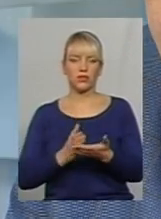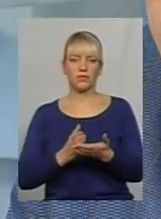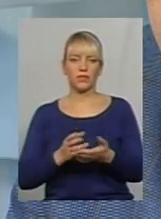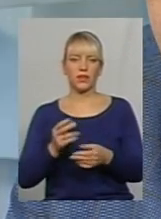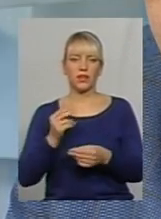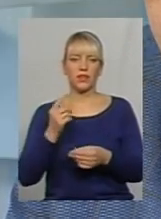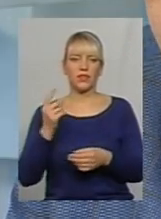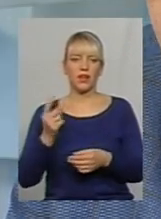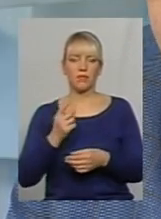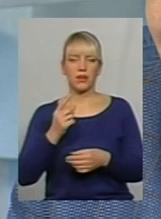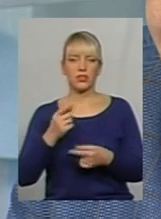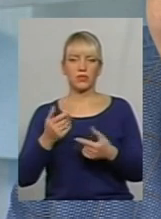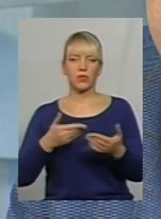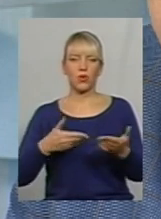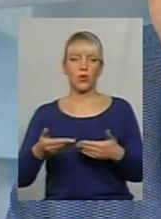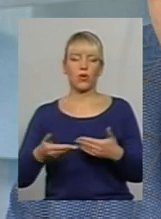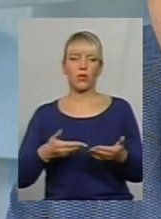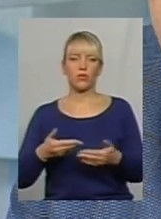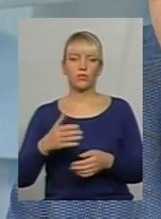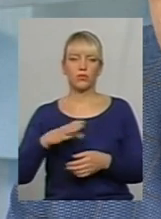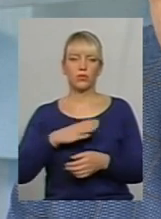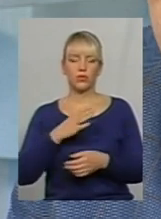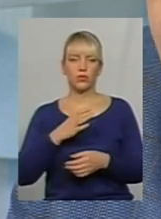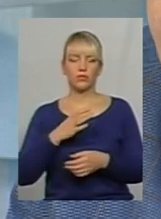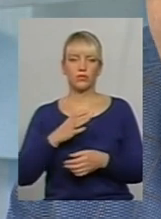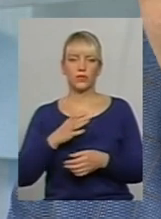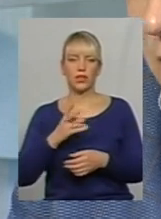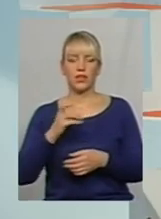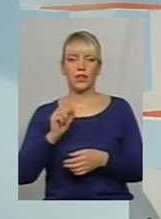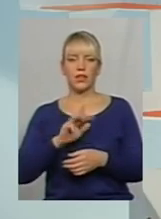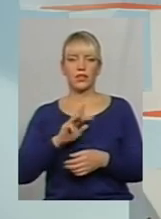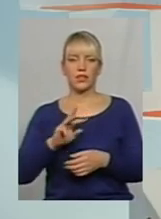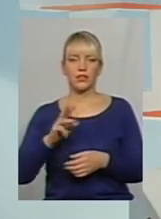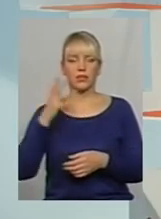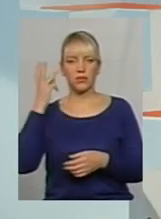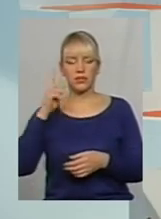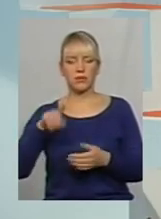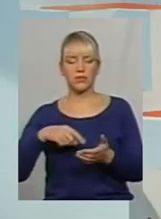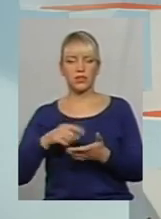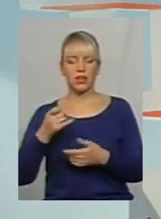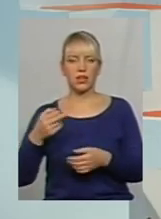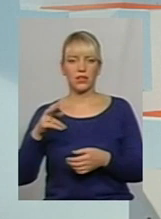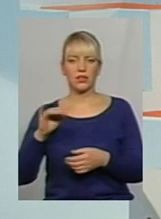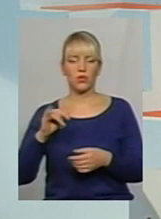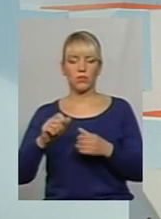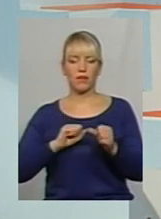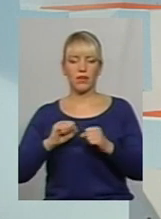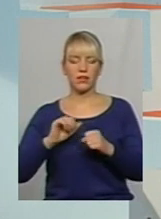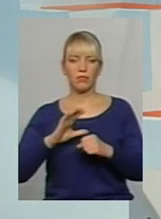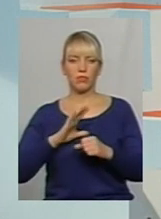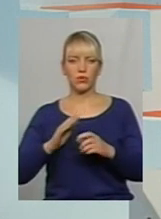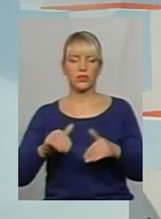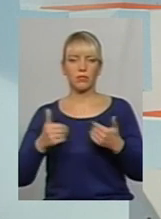Найпершим кроком було, на сайті Хмельницької міської ради управлінням був запропонований для